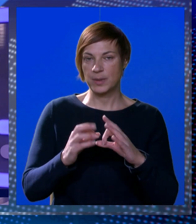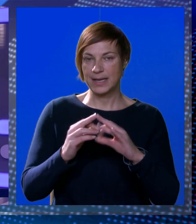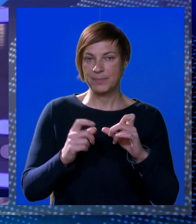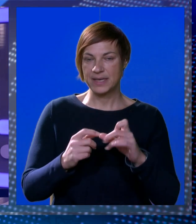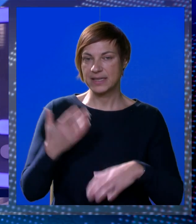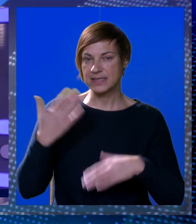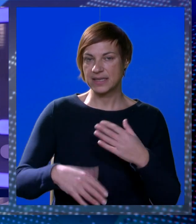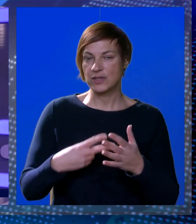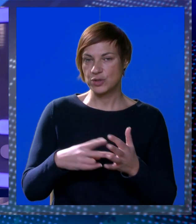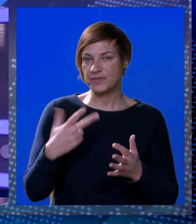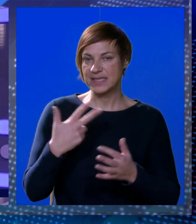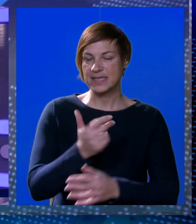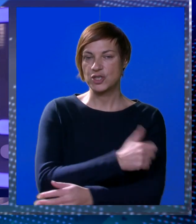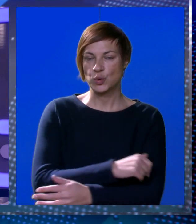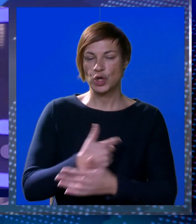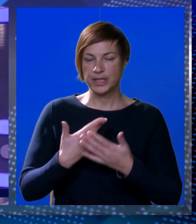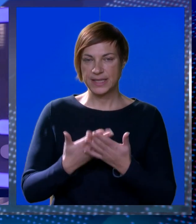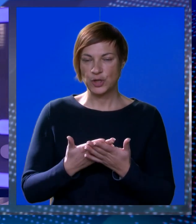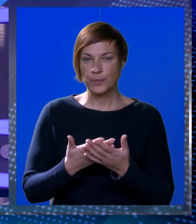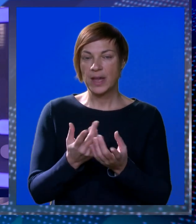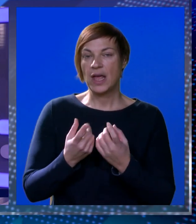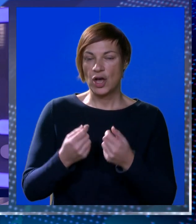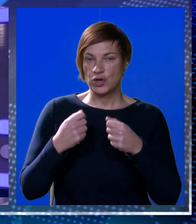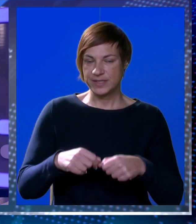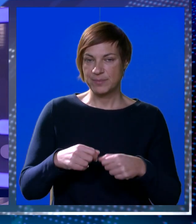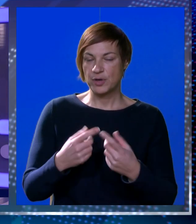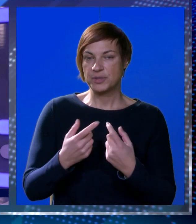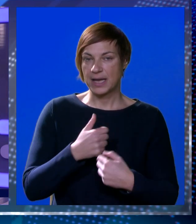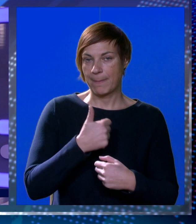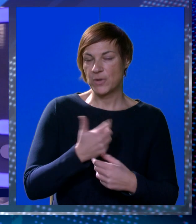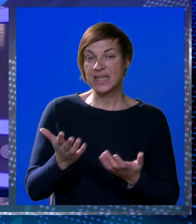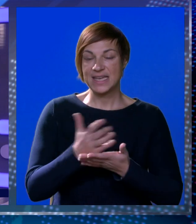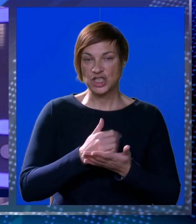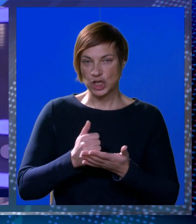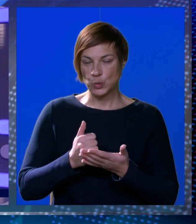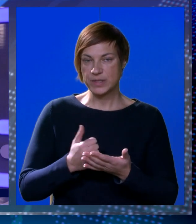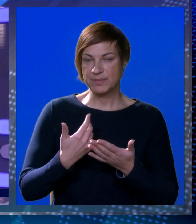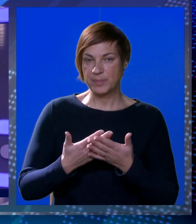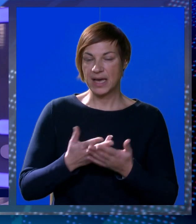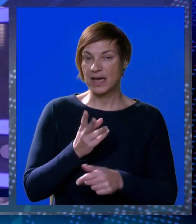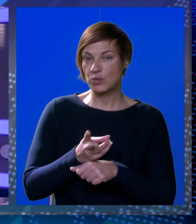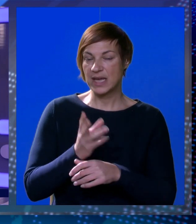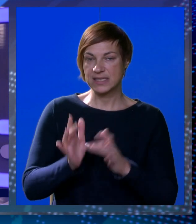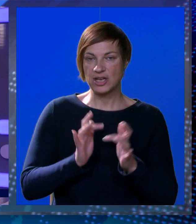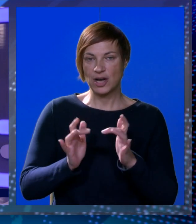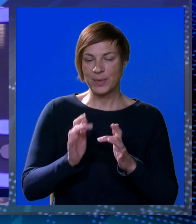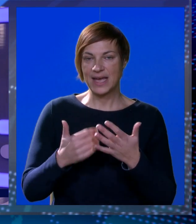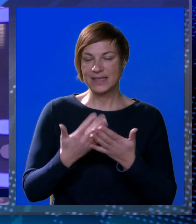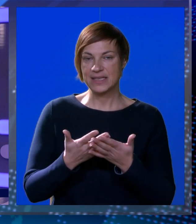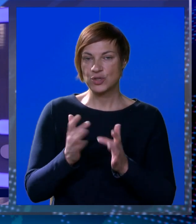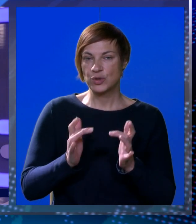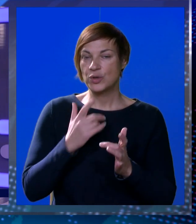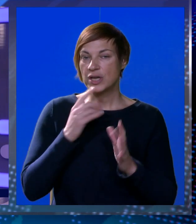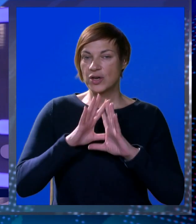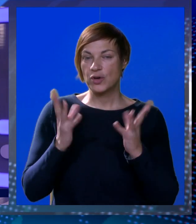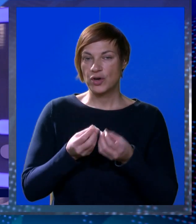Marincolor je zaključio 2023. Osim omčatskih, ali i pojedinačnih uspjeha, u nacionalnom natjecanju,